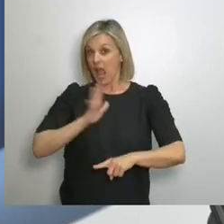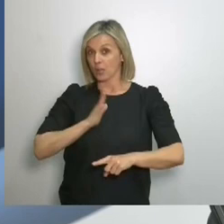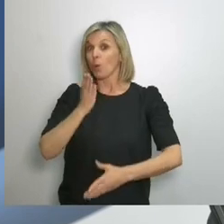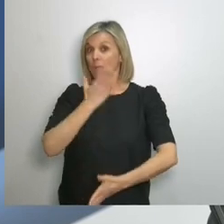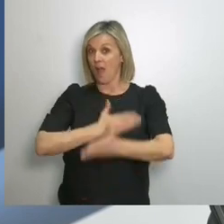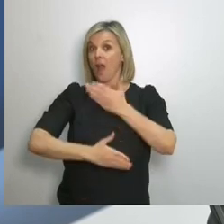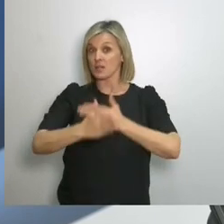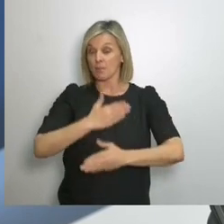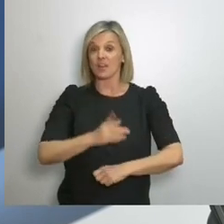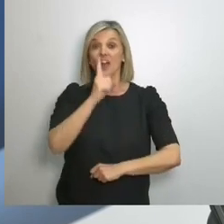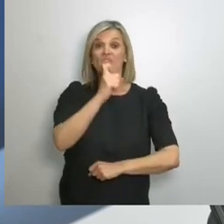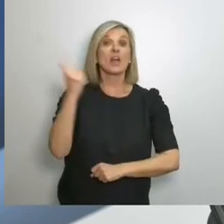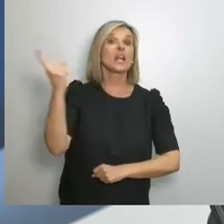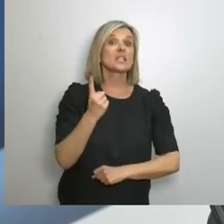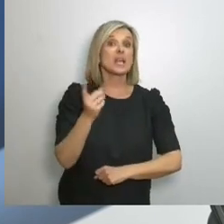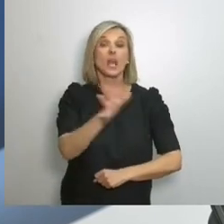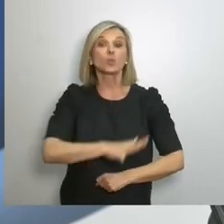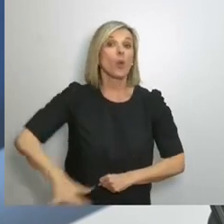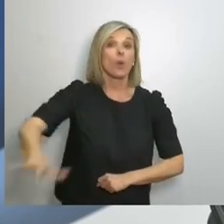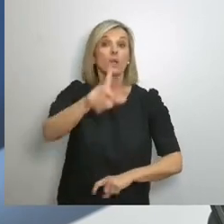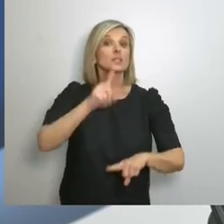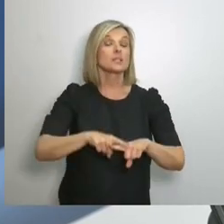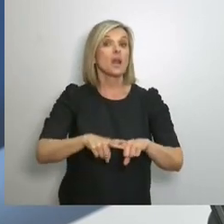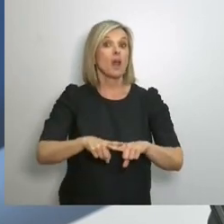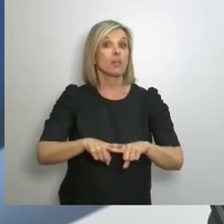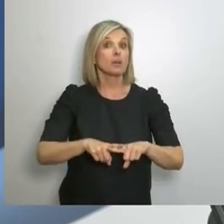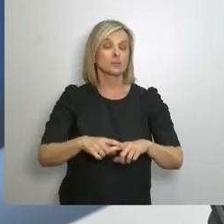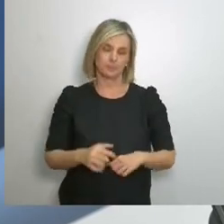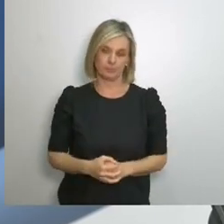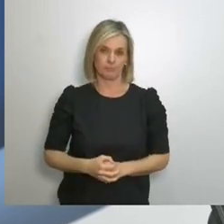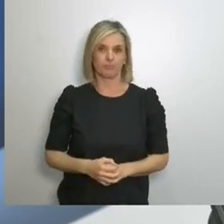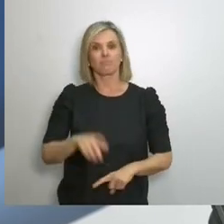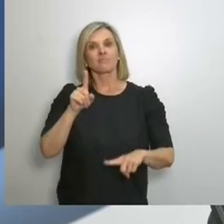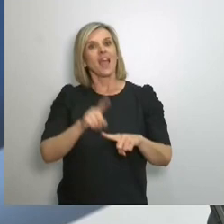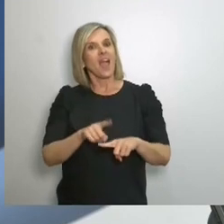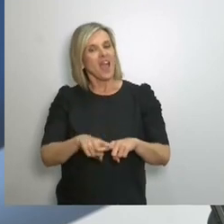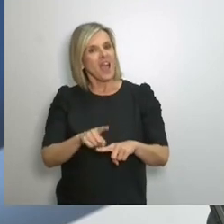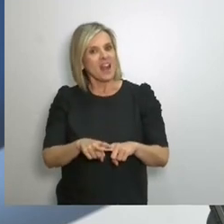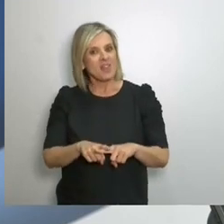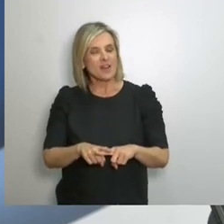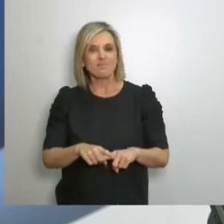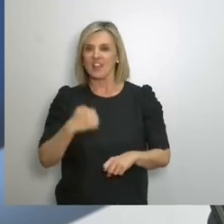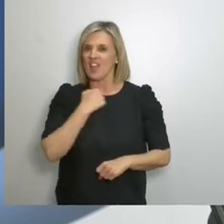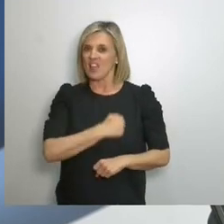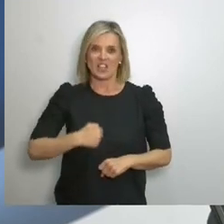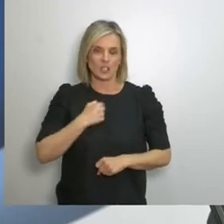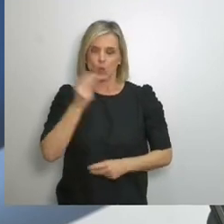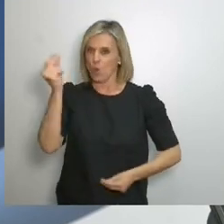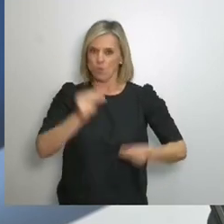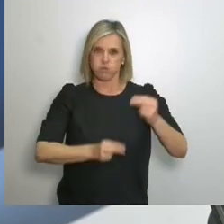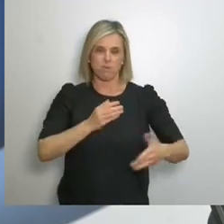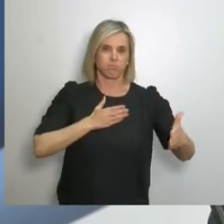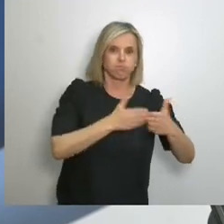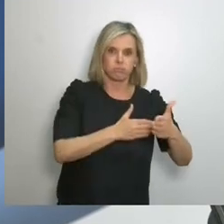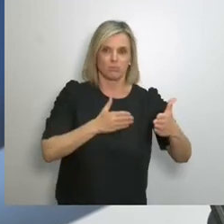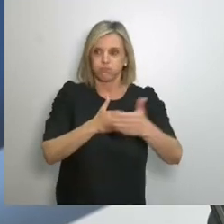αναπηρία αποτελούν το 10% του πληθυσμού Η Ελλάδα ωστόσο είναι μια φιλόξενη χώρα για άτομα με αναπηρία